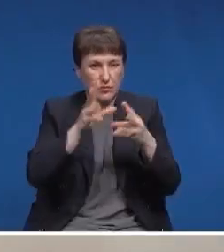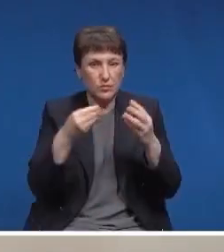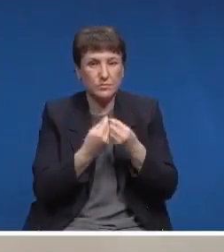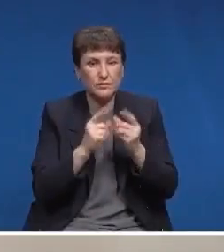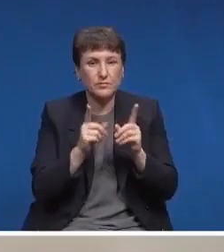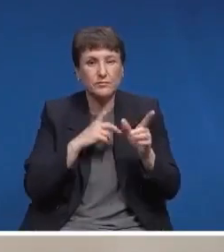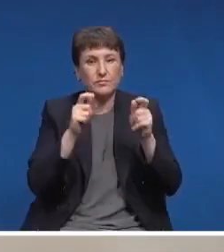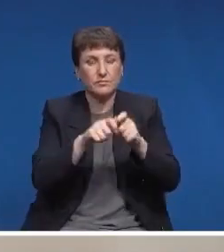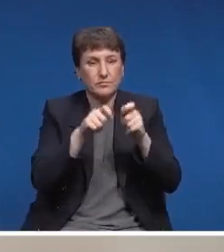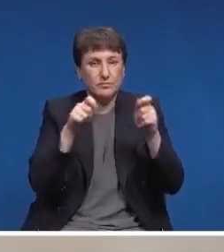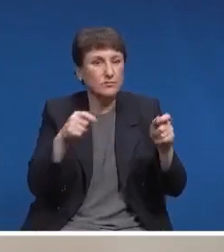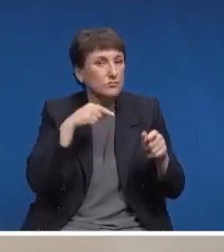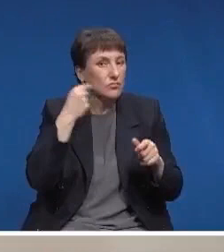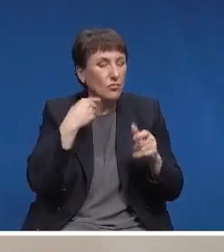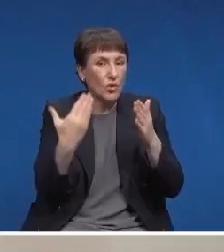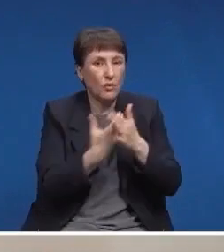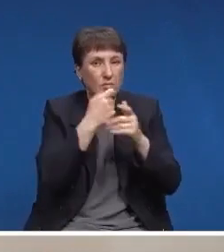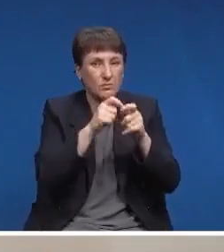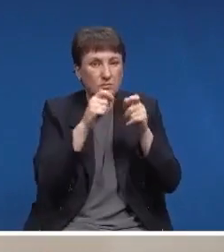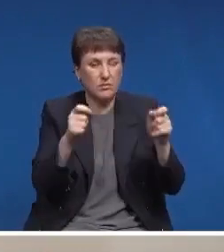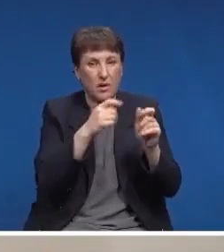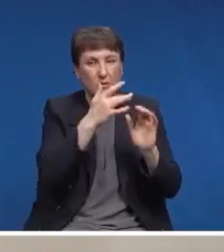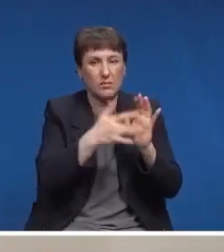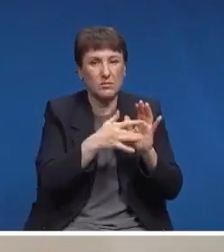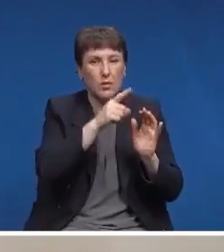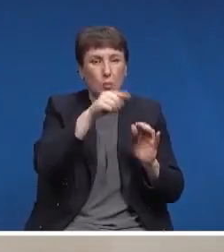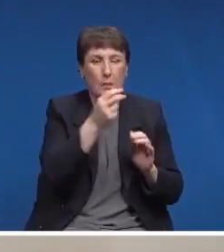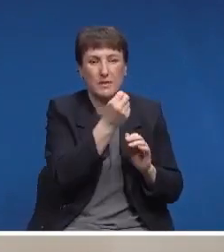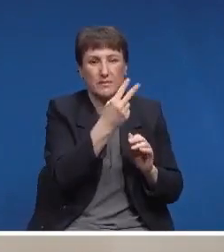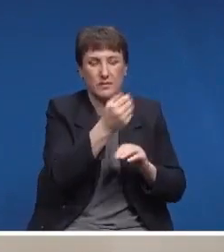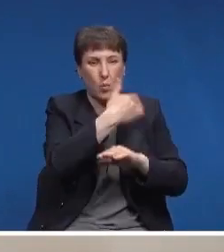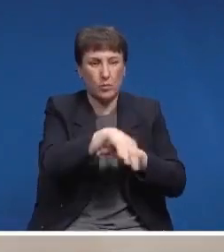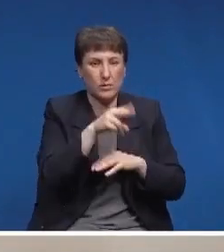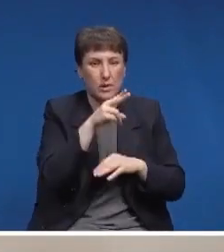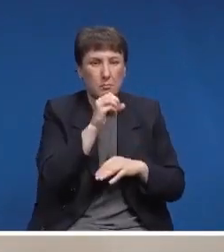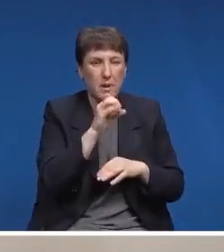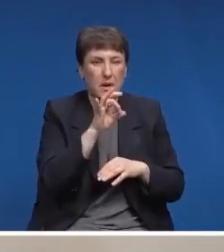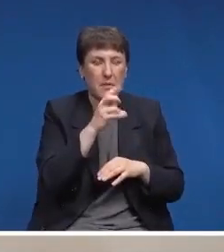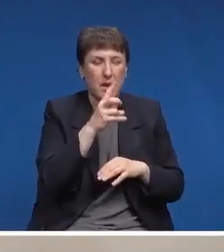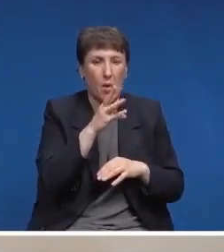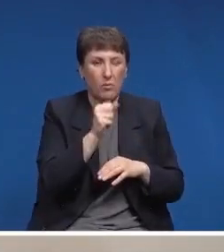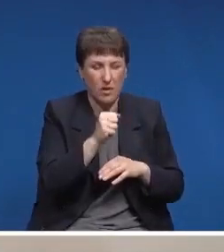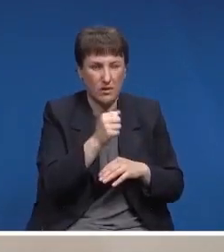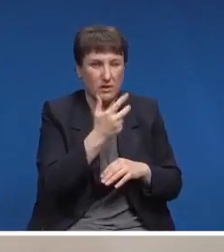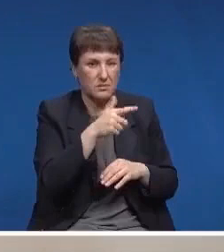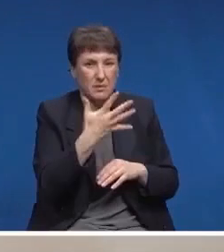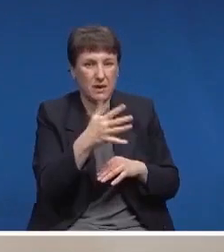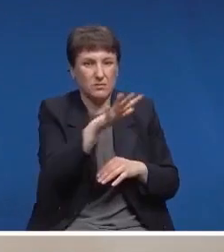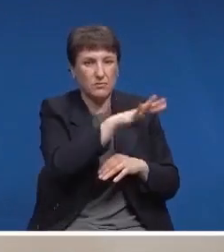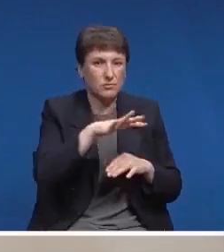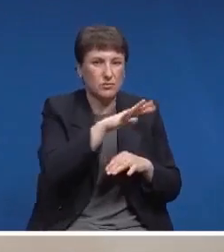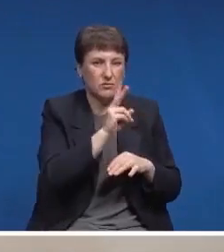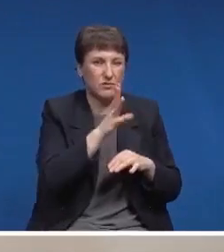Открыли в этом году в Тюмени новый корпус городской поликлиники номер 12 на улице Пермяково. Это 3,5 тысячи квадратных